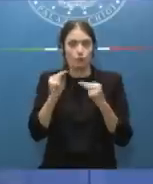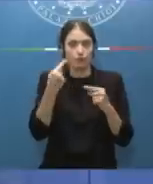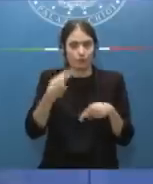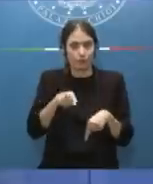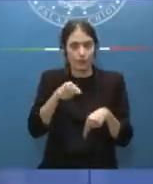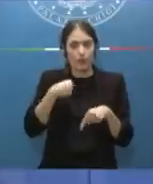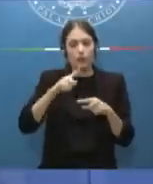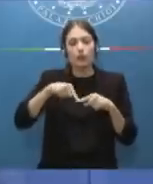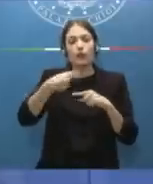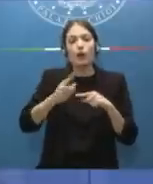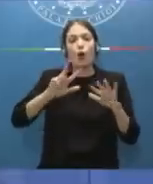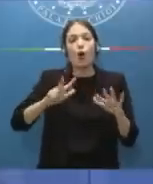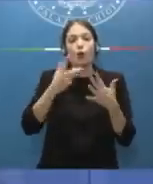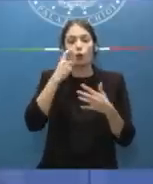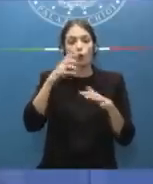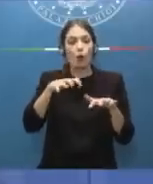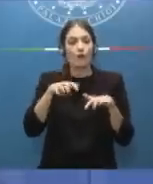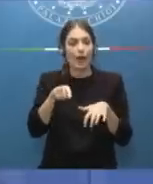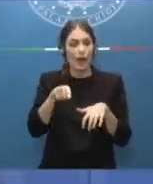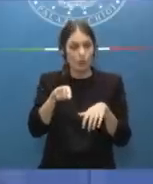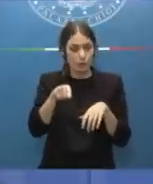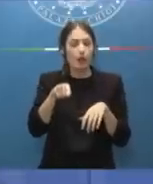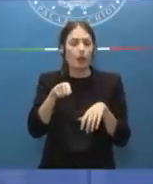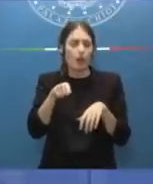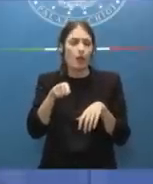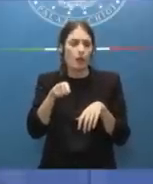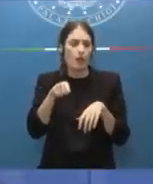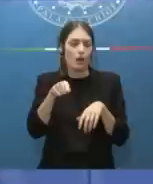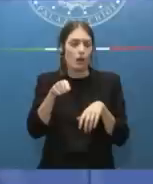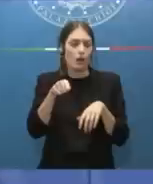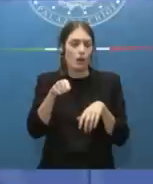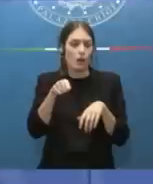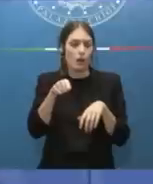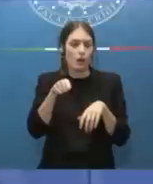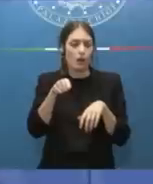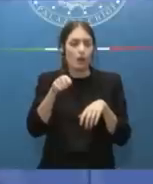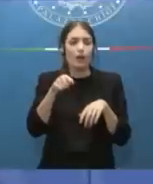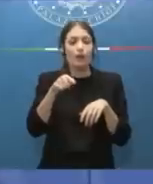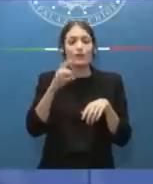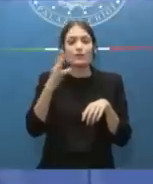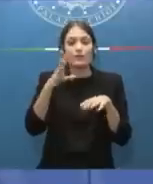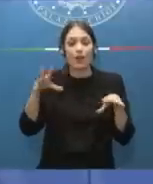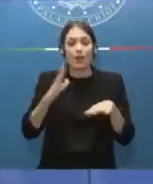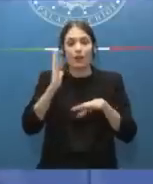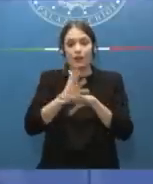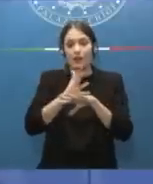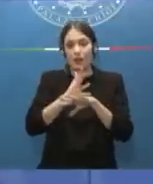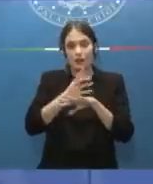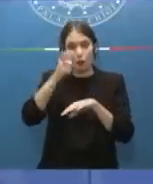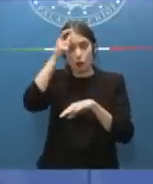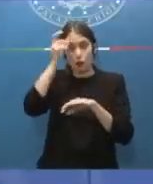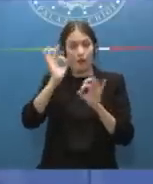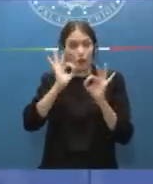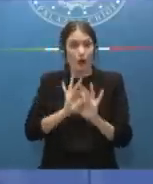8 novembre e ovviamente in assenza di un'iniziativa da parte del Governo